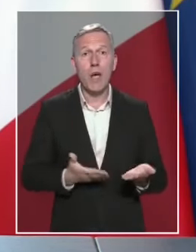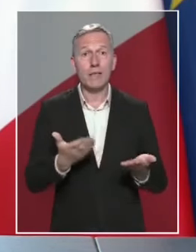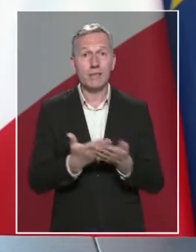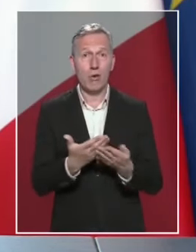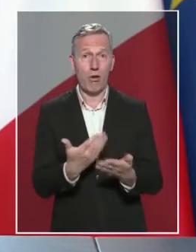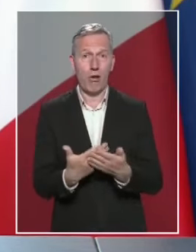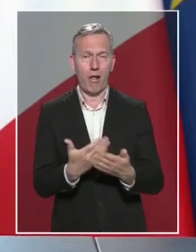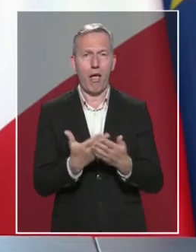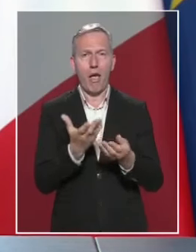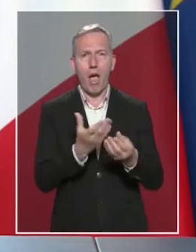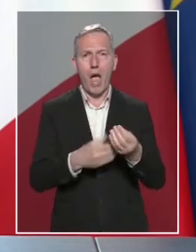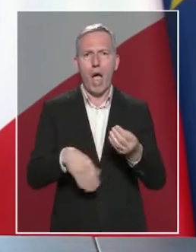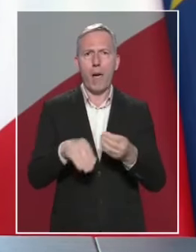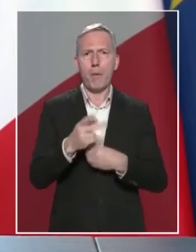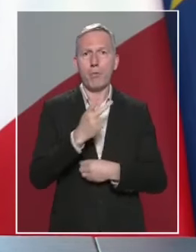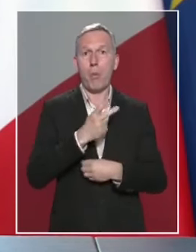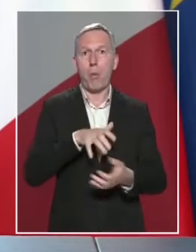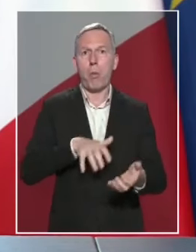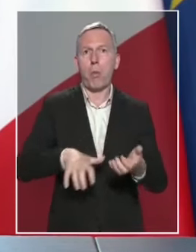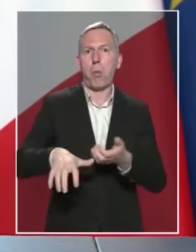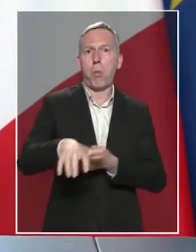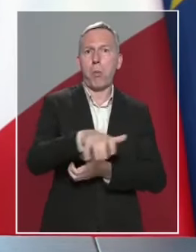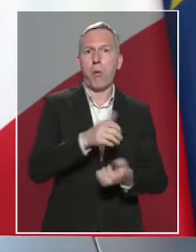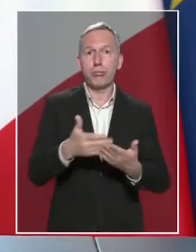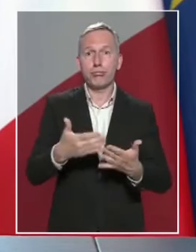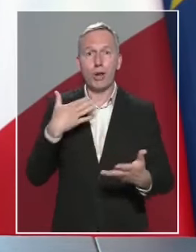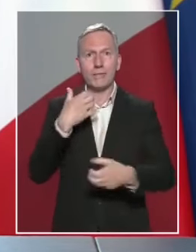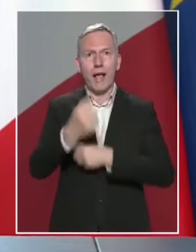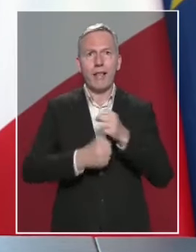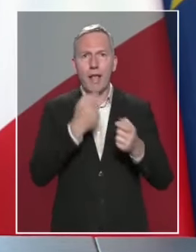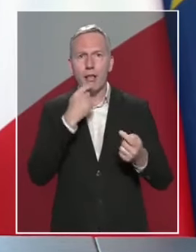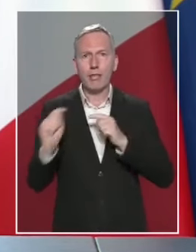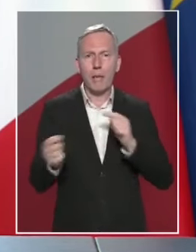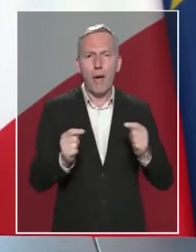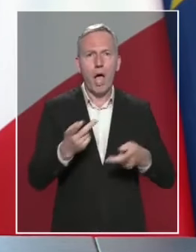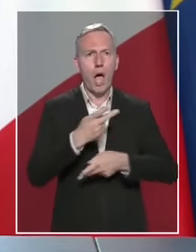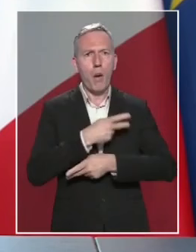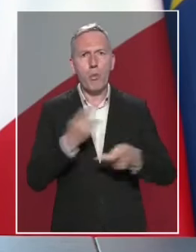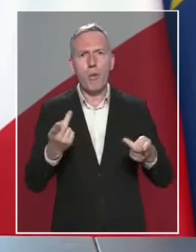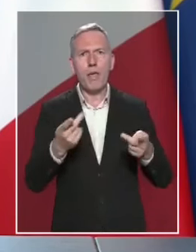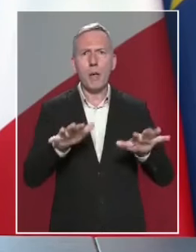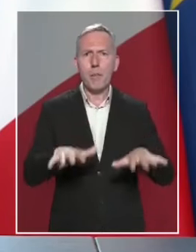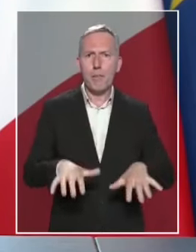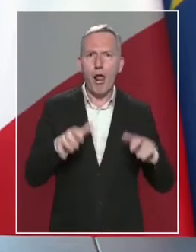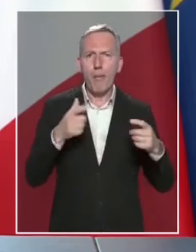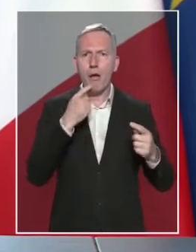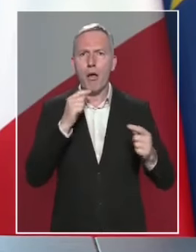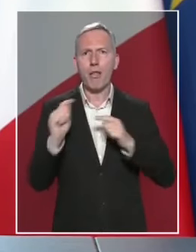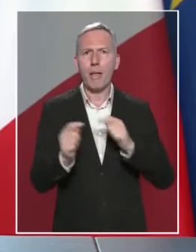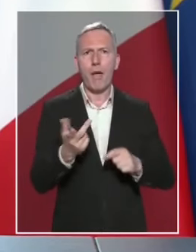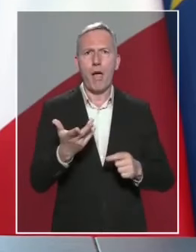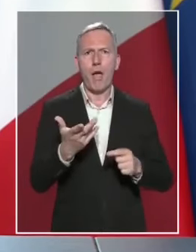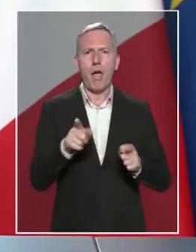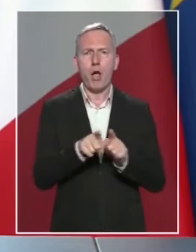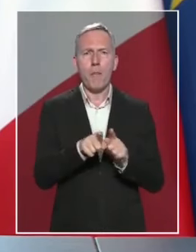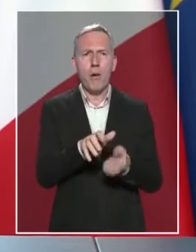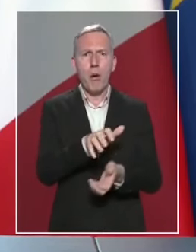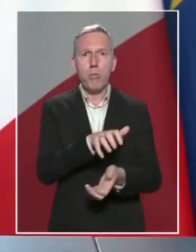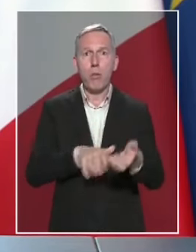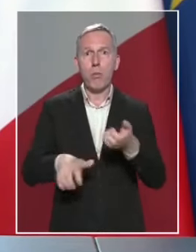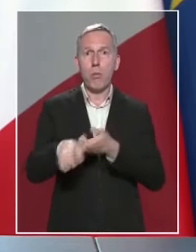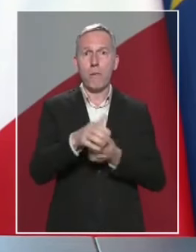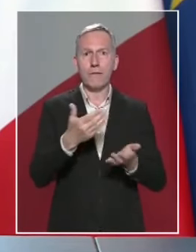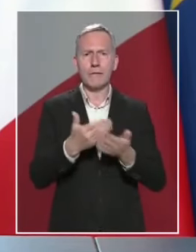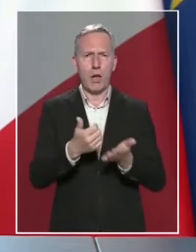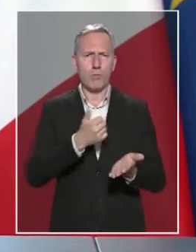une fièvre qui s'est emparée ces dernières années du débat public et parlementaire dans notre pays. Un désordre qui,